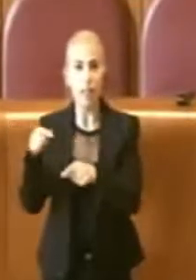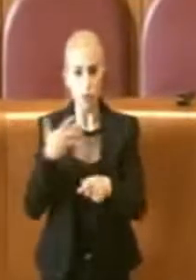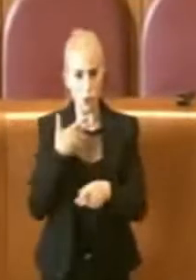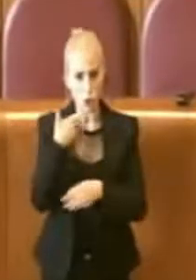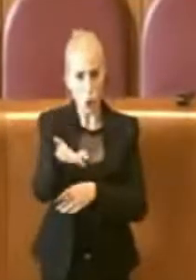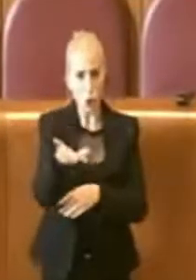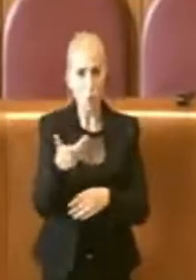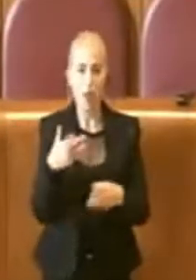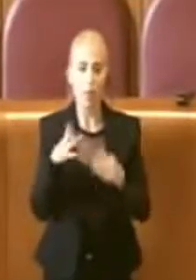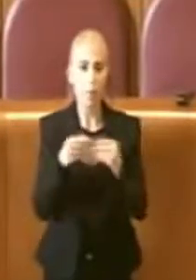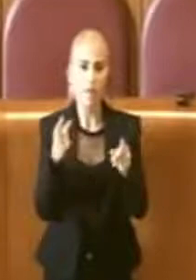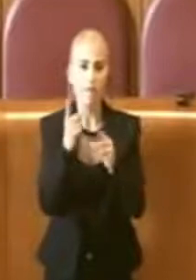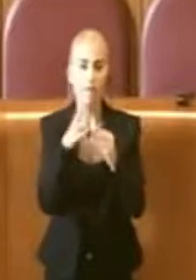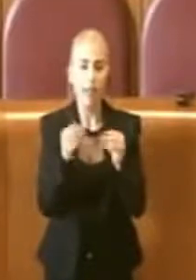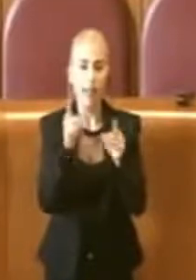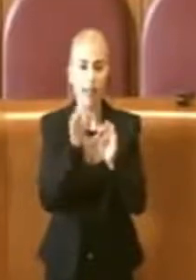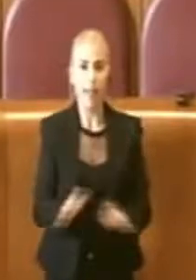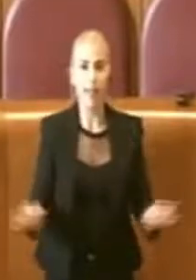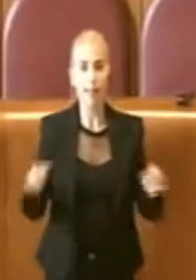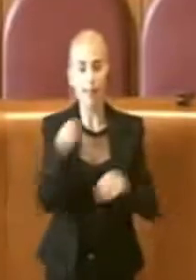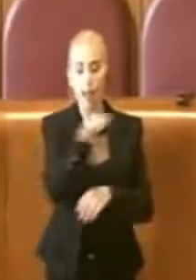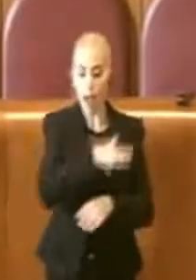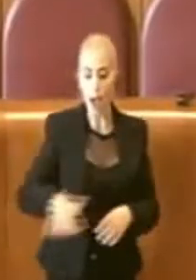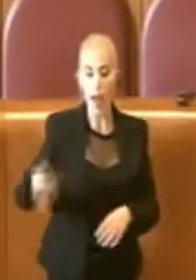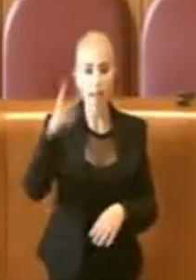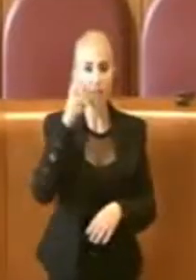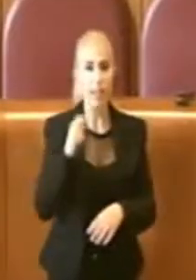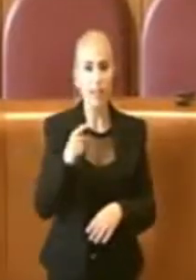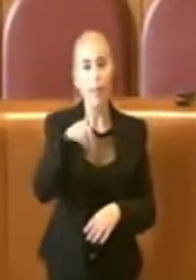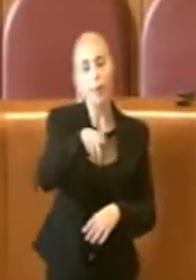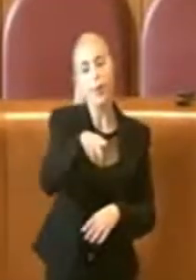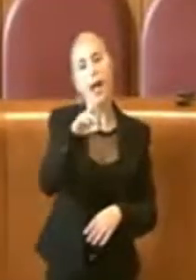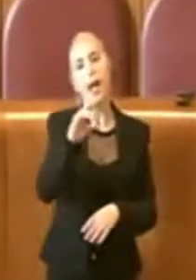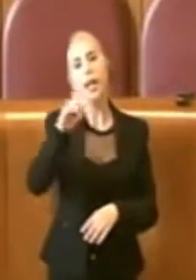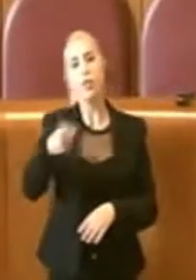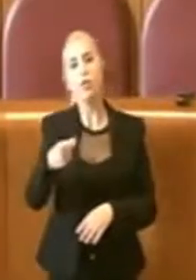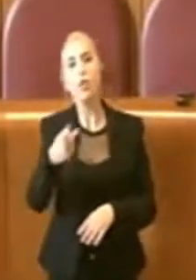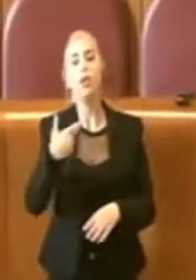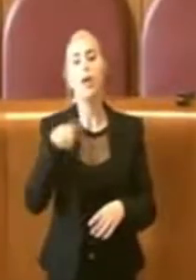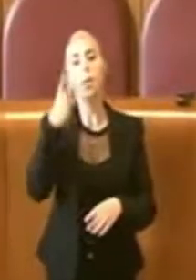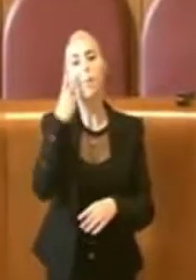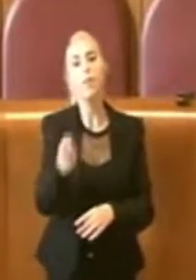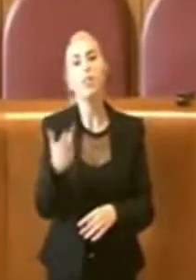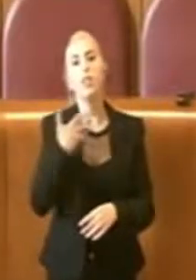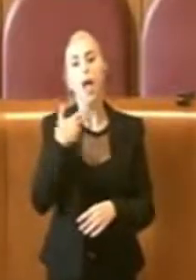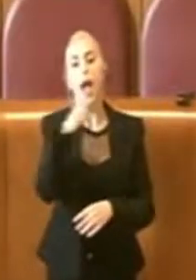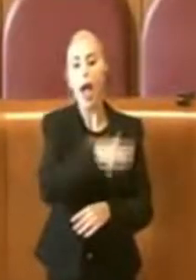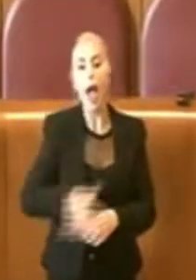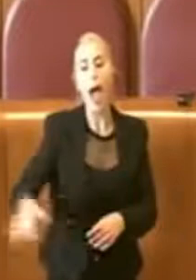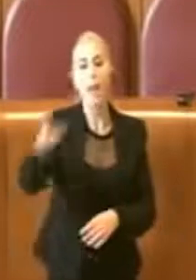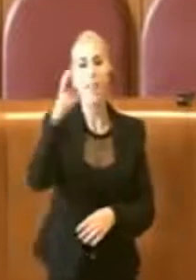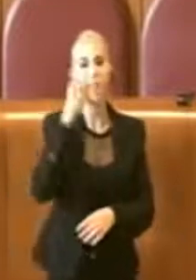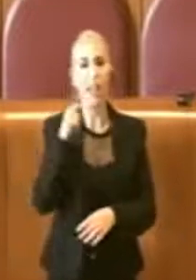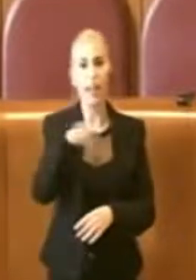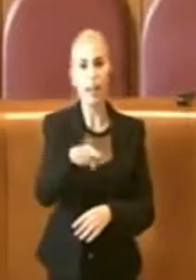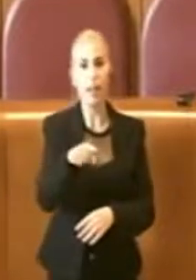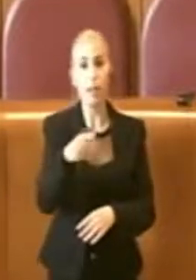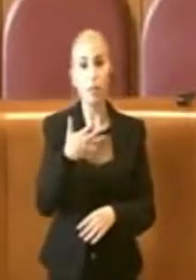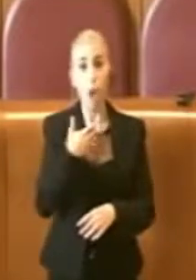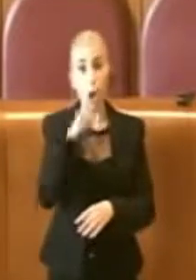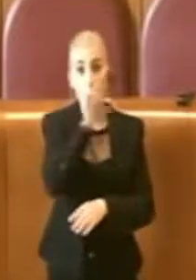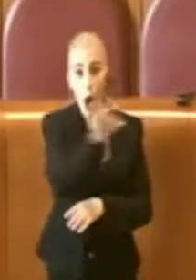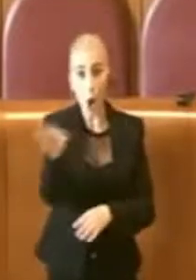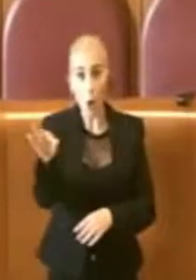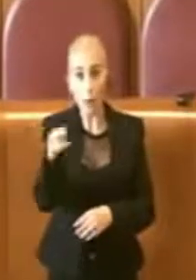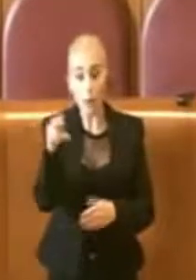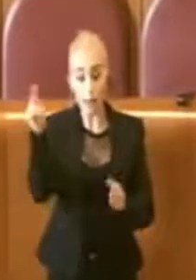lo sappiamo, un'area verde, il PRG prevede che sia un'area verde, non credo che passerà e che c'è qualcuno qui disposto